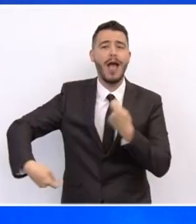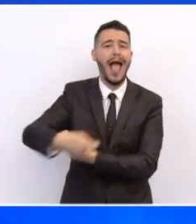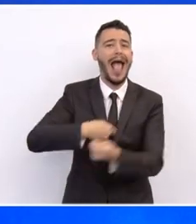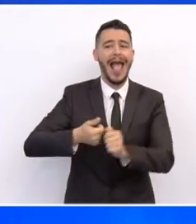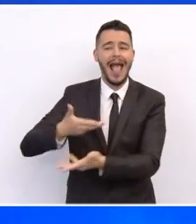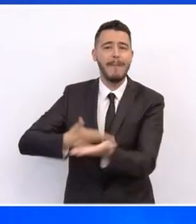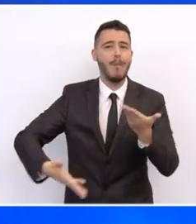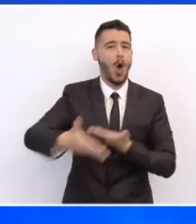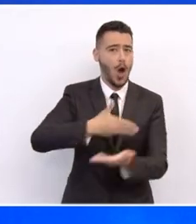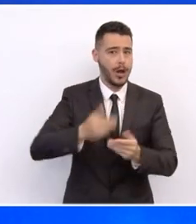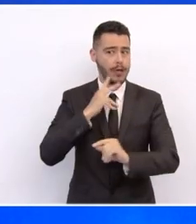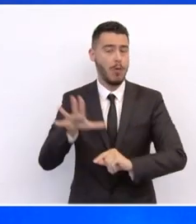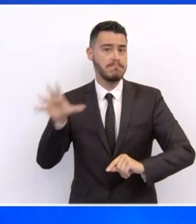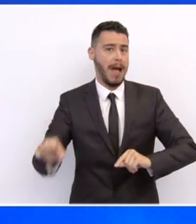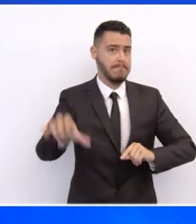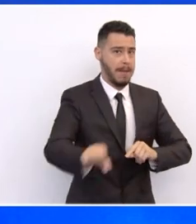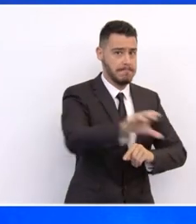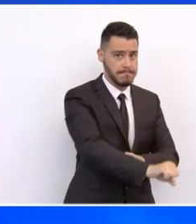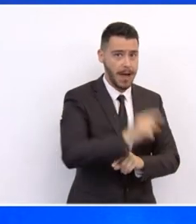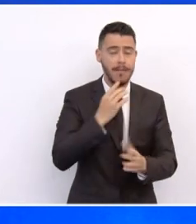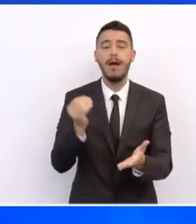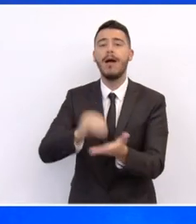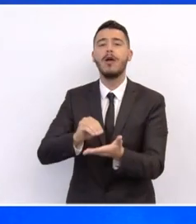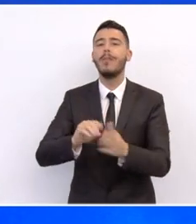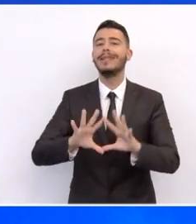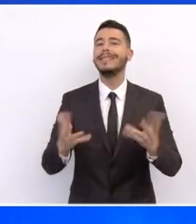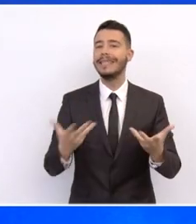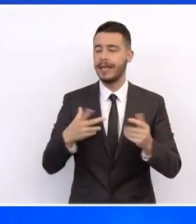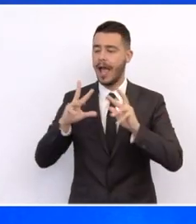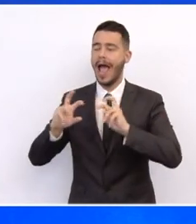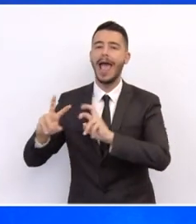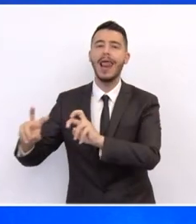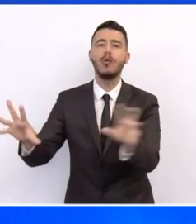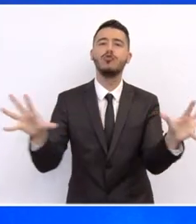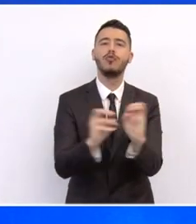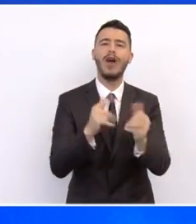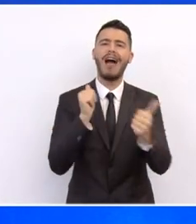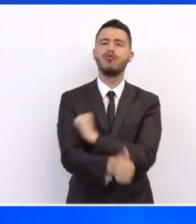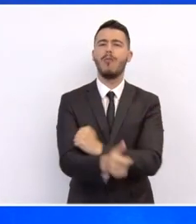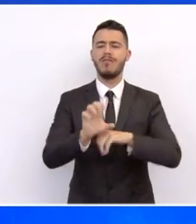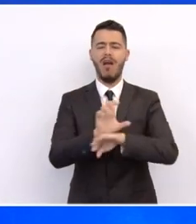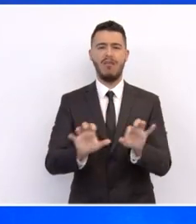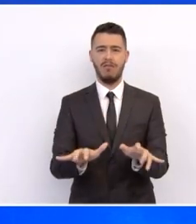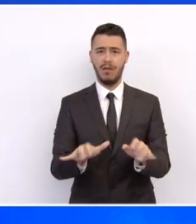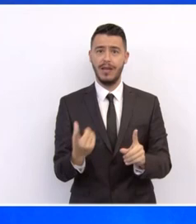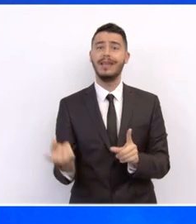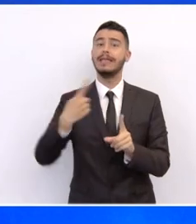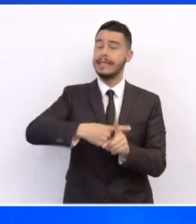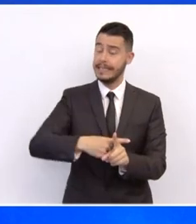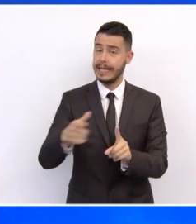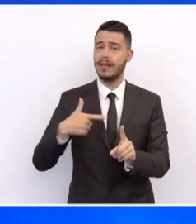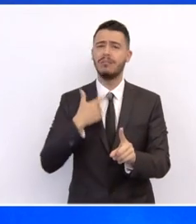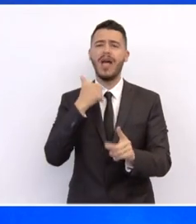όπως η τεχνική νοημοσύνη για να κάνουμε καλύτερους φορολογικούς ελέγχους. Ενίσχυση επίσης και των ηλεκτρονικών συναλλαγών.